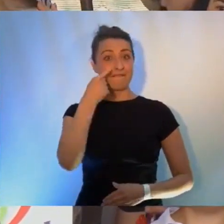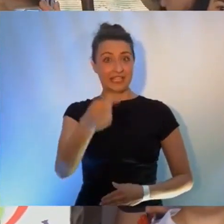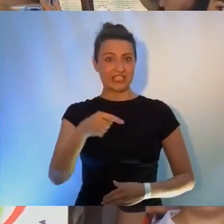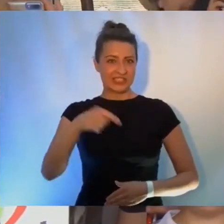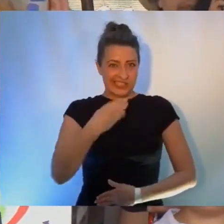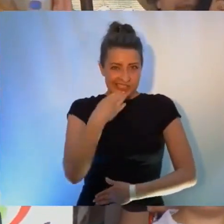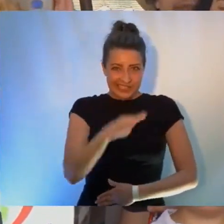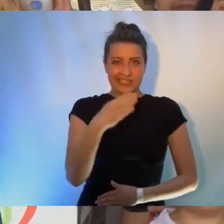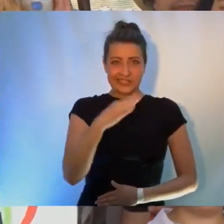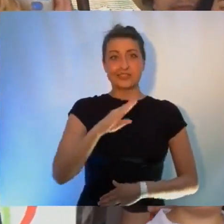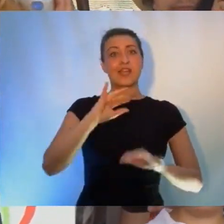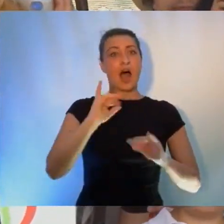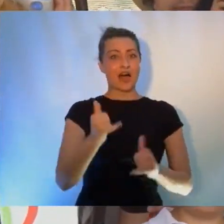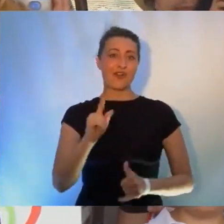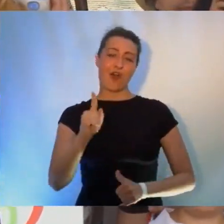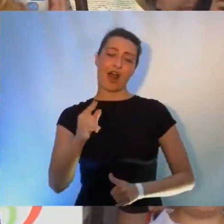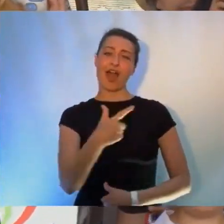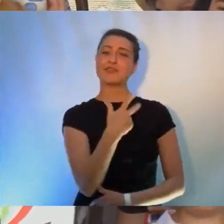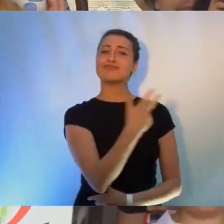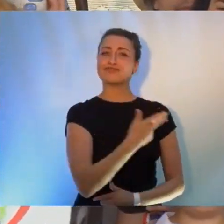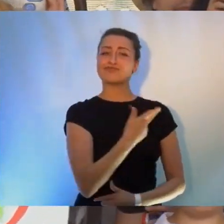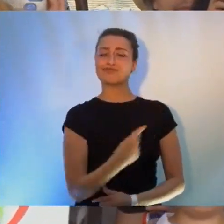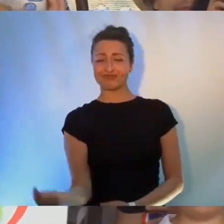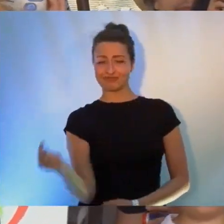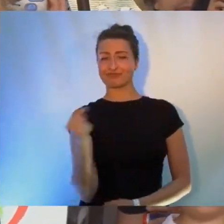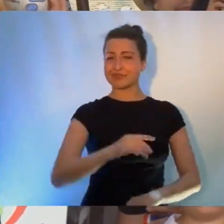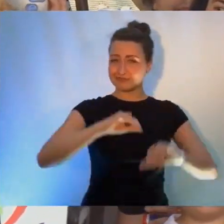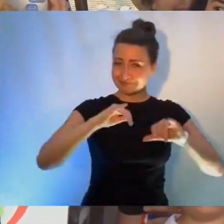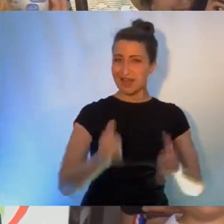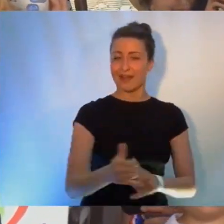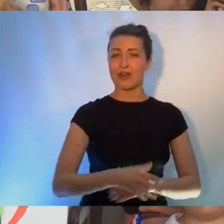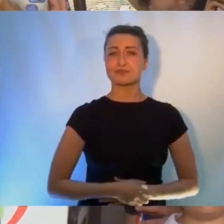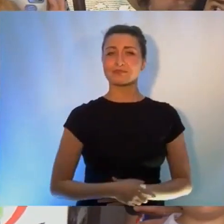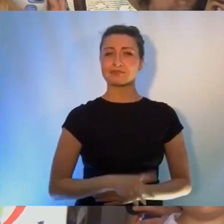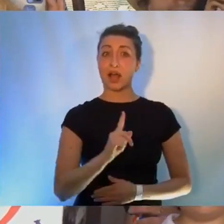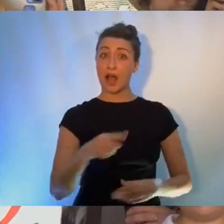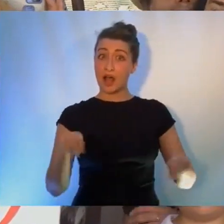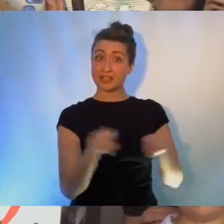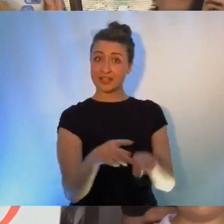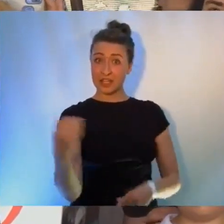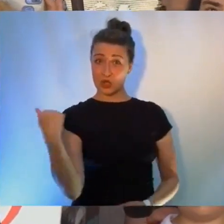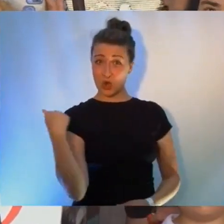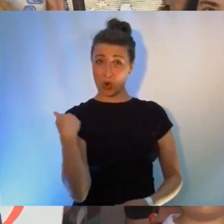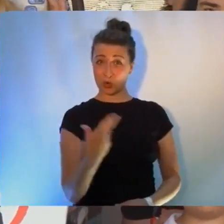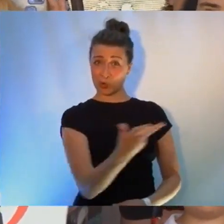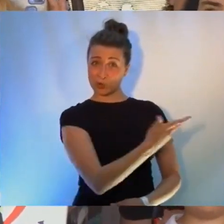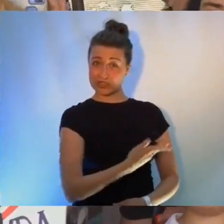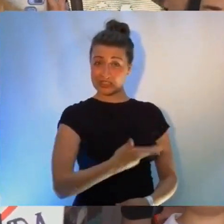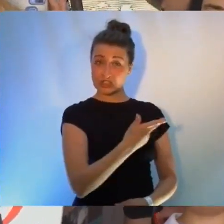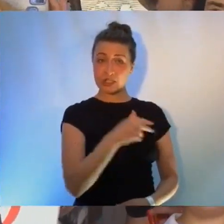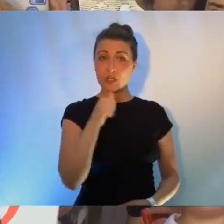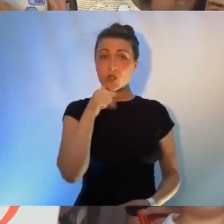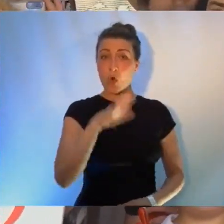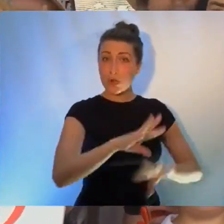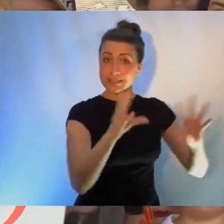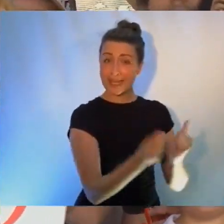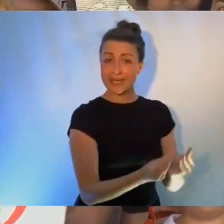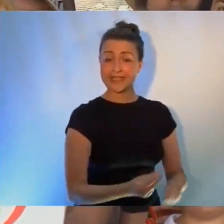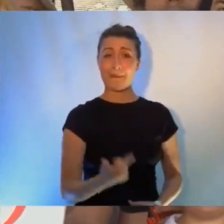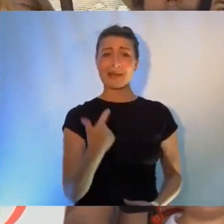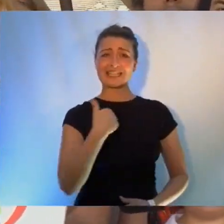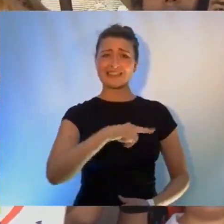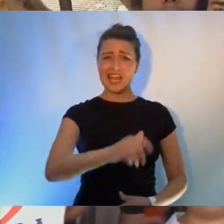A navíc, kdybychom sečetli, kolik je nám dohromady let, tak věřte nebo nevěřte, je nám 211.